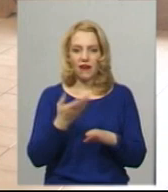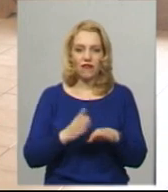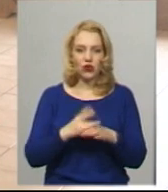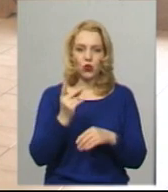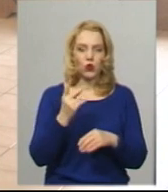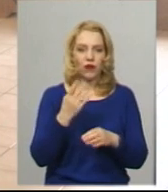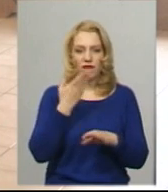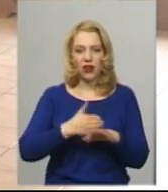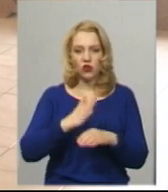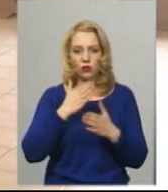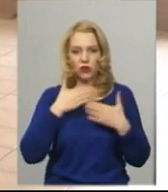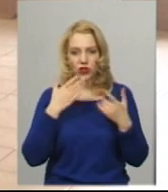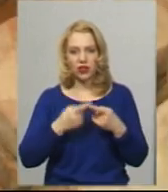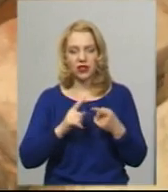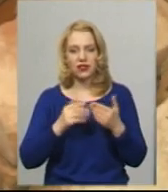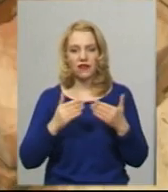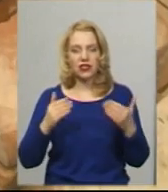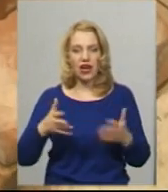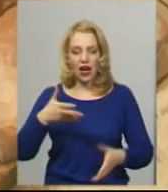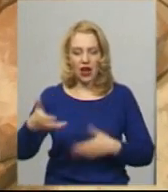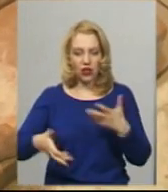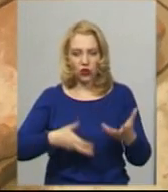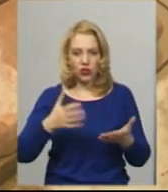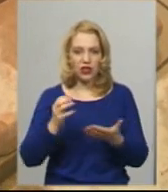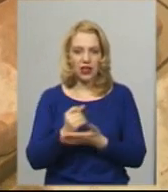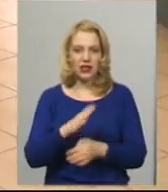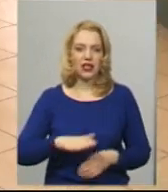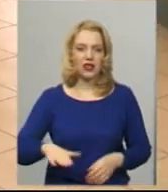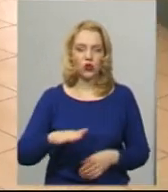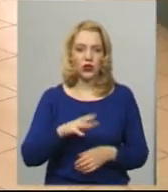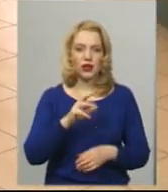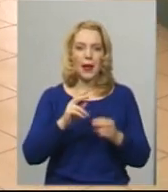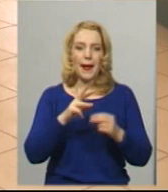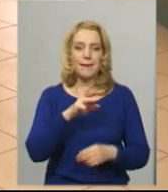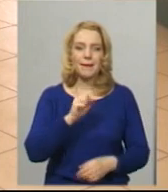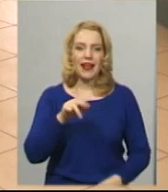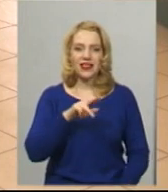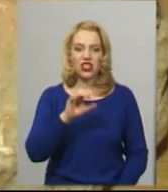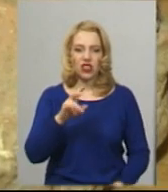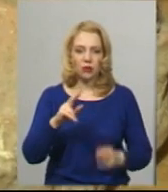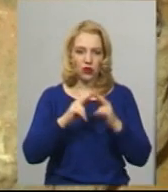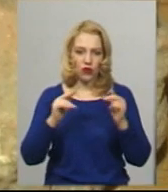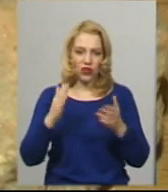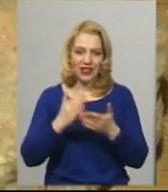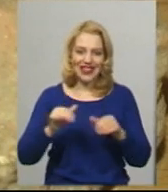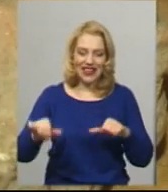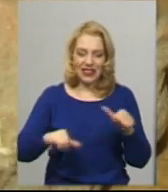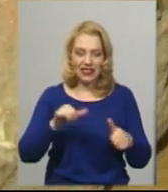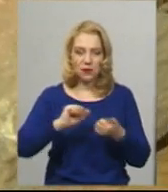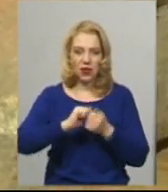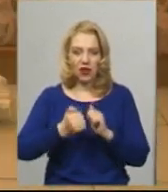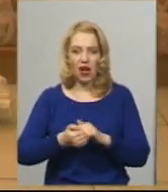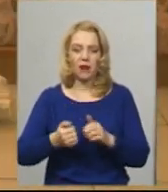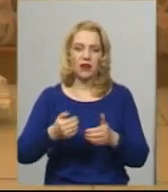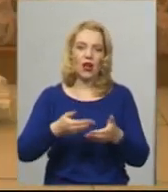Виставка називається «Археологічні знахідки з території Межрибіцької фортеці». Є серед експонатів різьблений камінь і різьблений посуд. Скло,